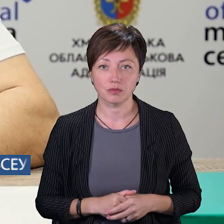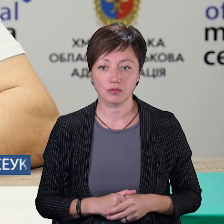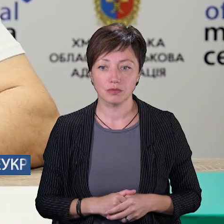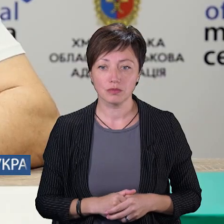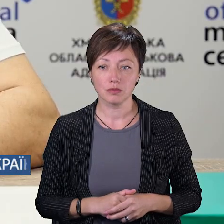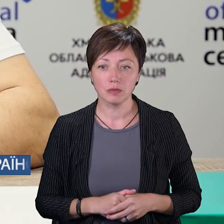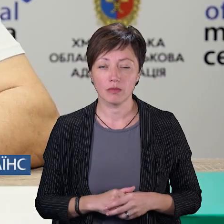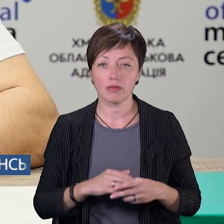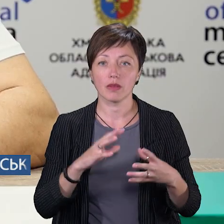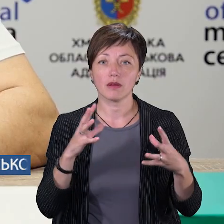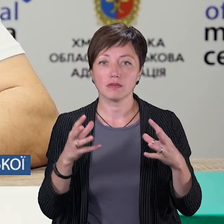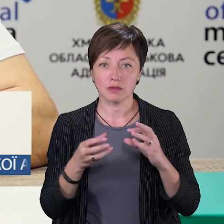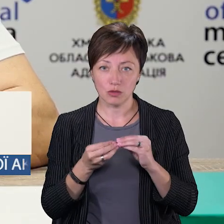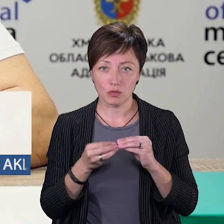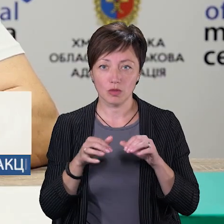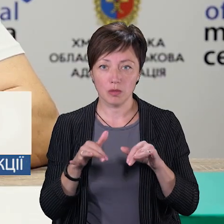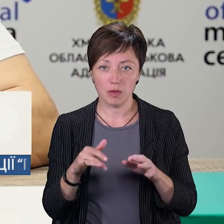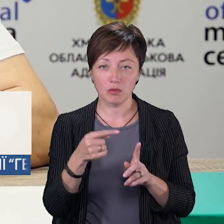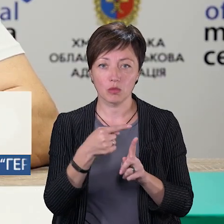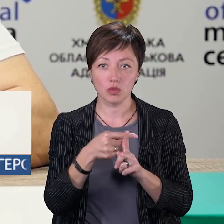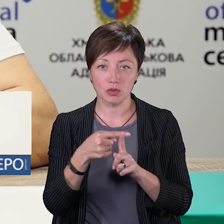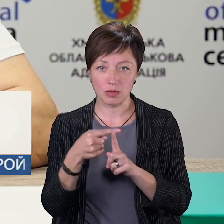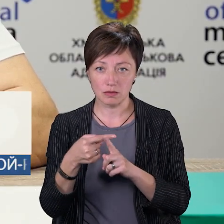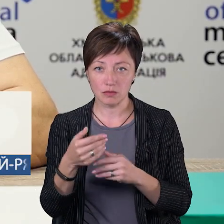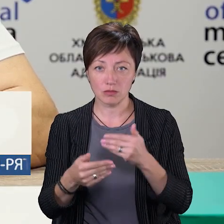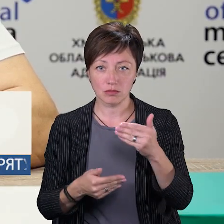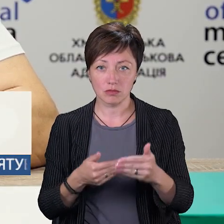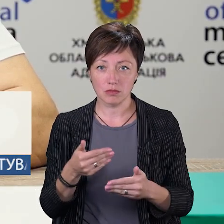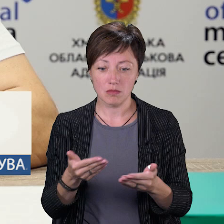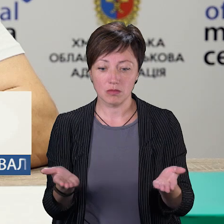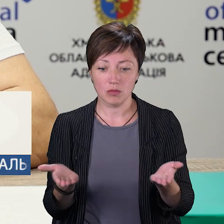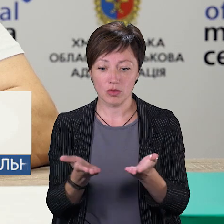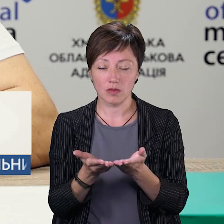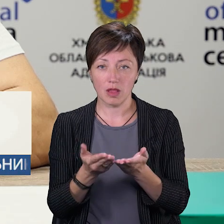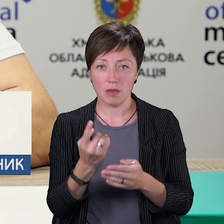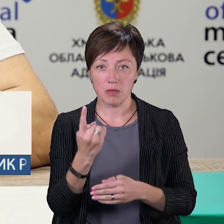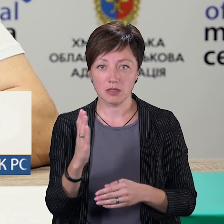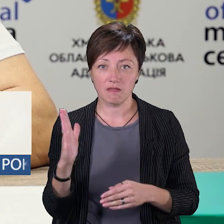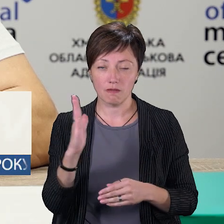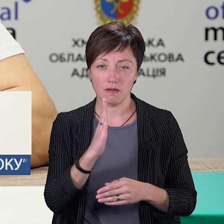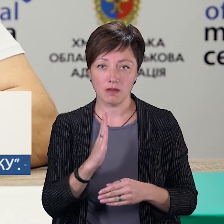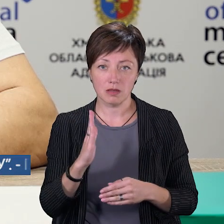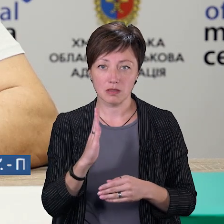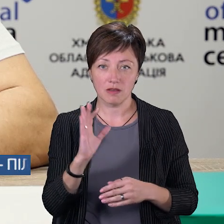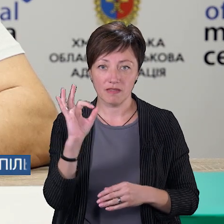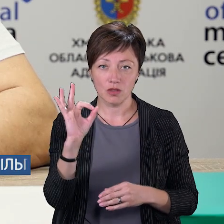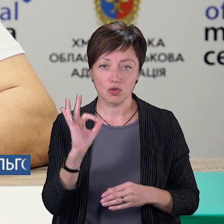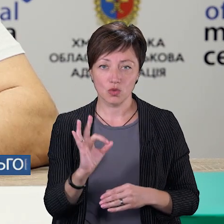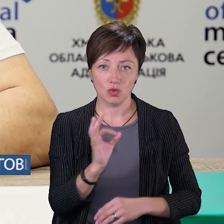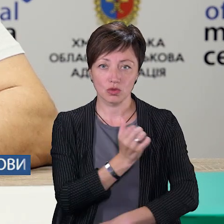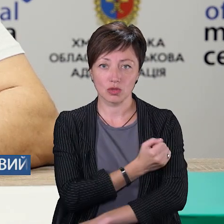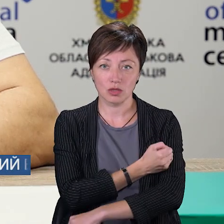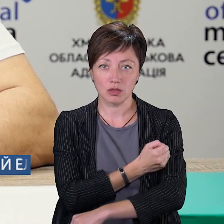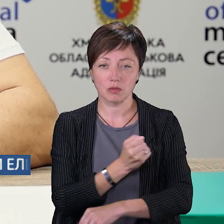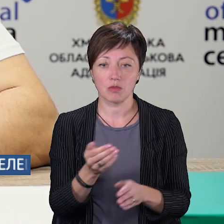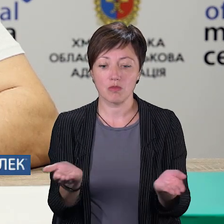В цілому компанія йде позитивно, порівнюють на перше, стане на перше вересня відсоток щеплених